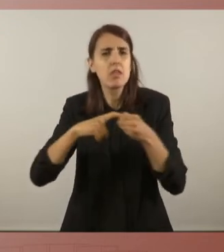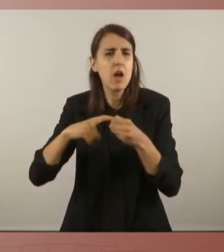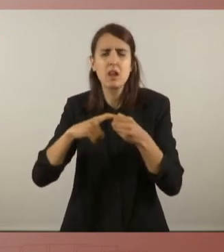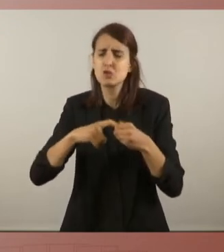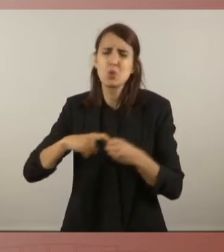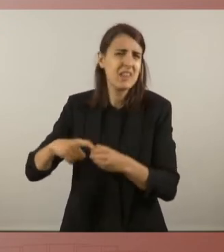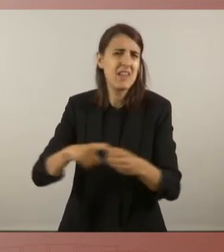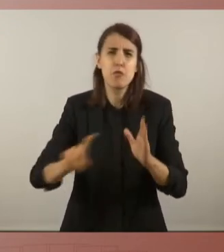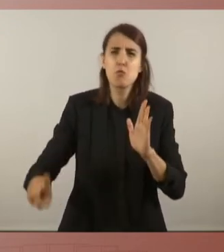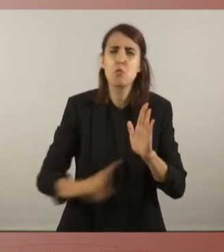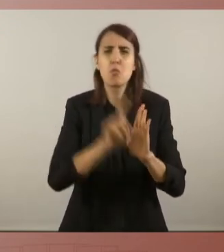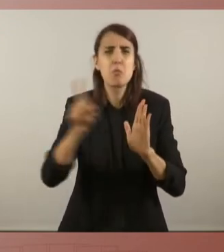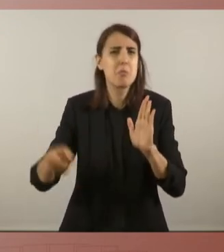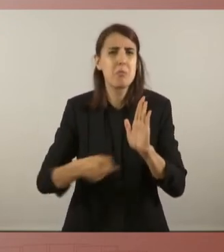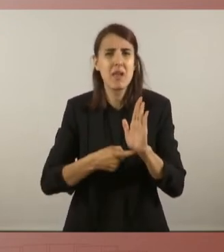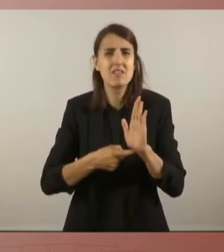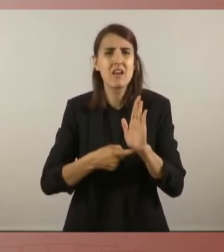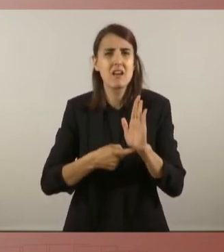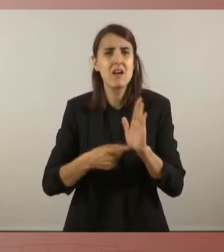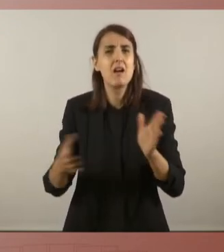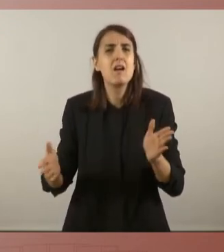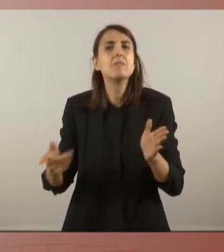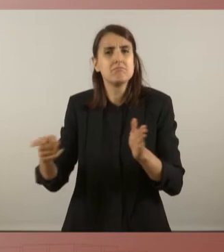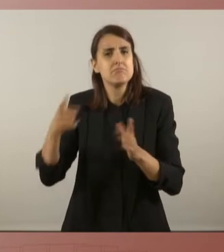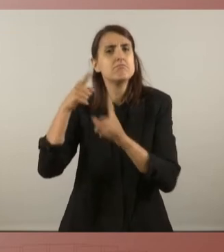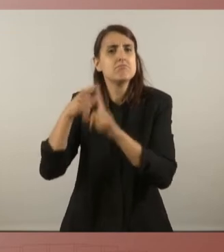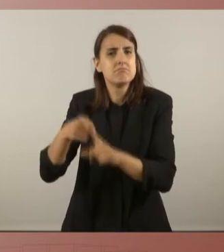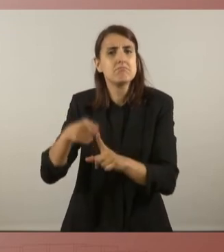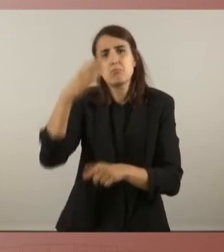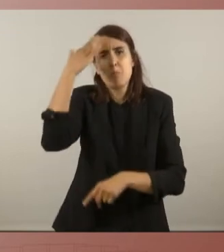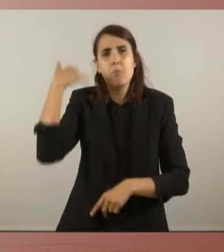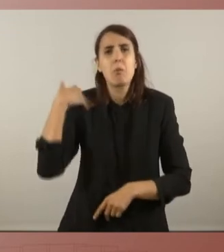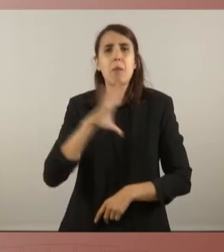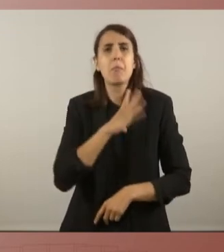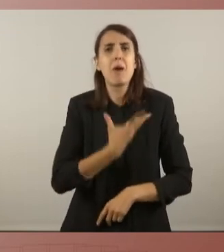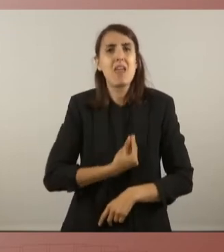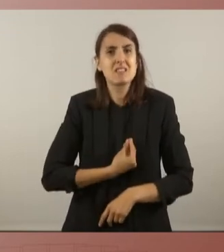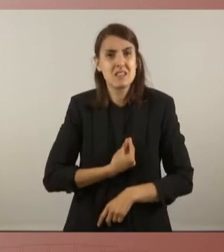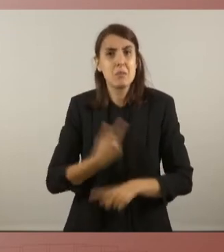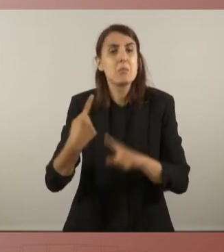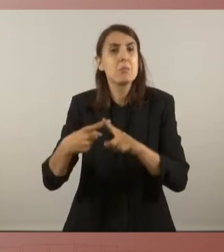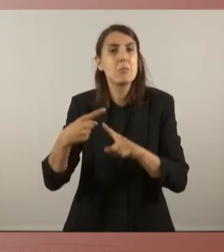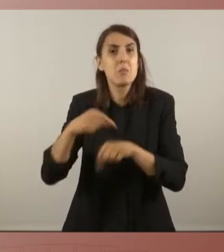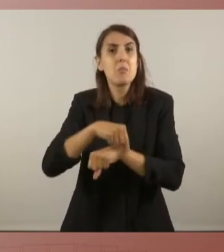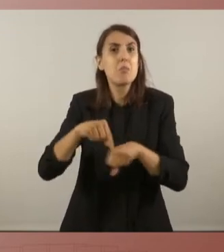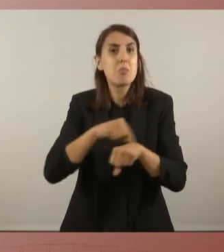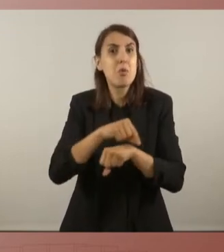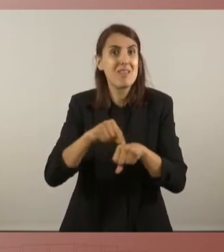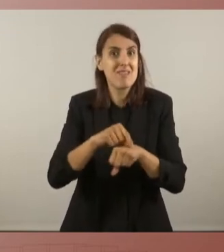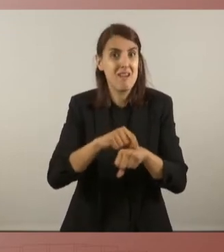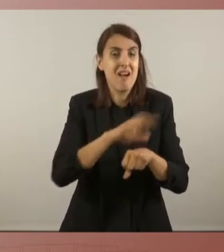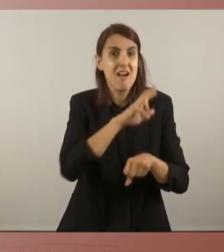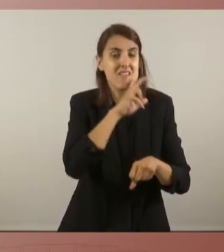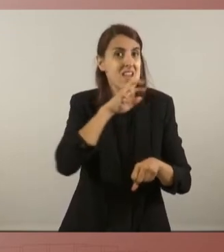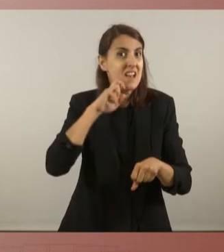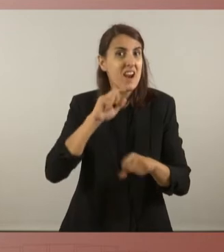solidaritat amb el poble palestí, que està patint la política d'aparheit de l'estat israel, també